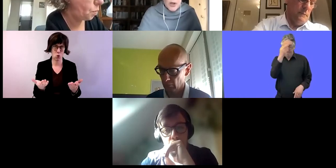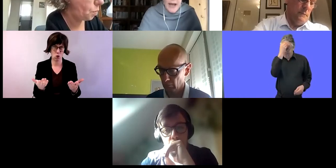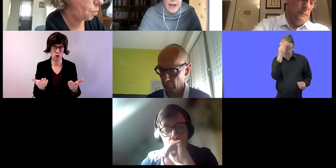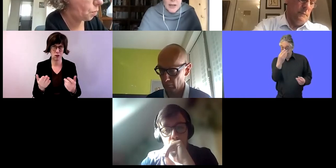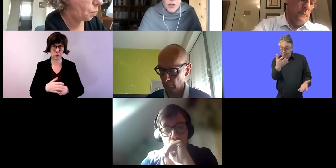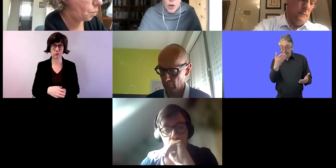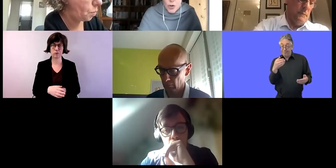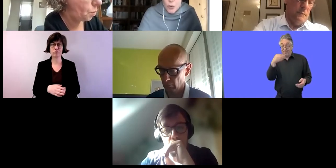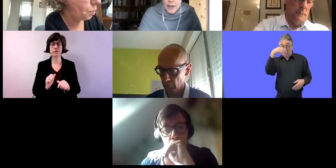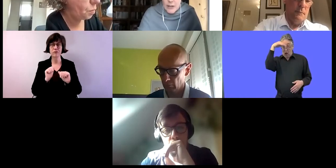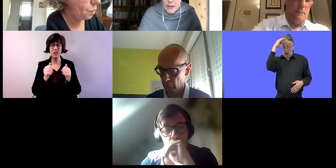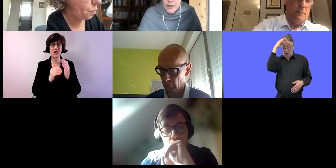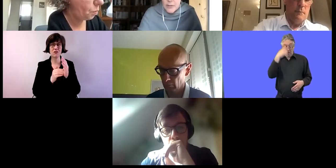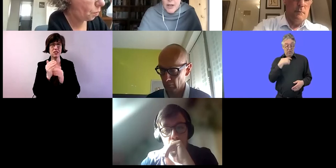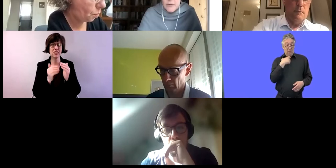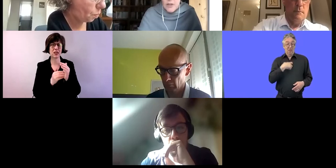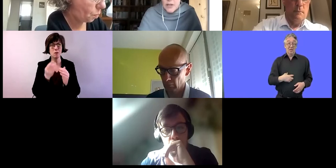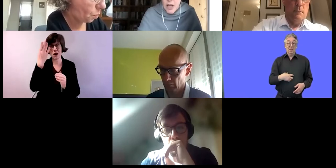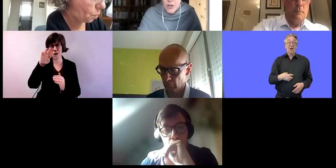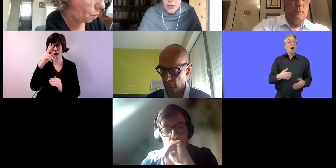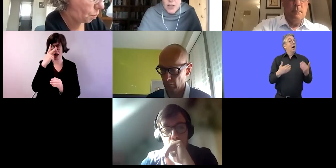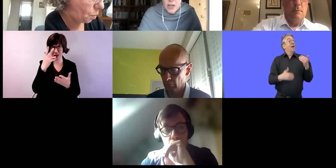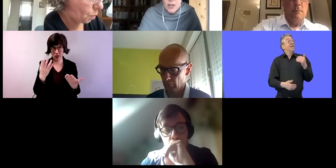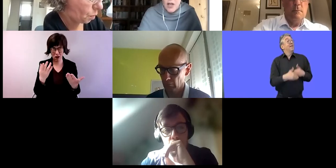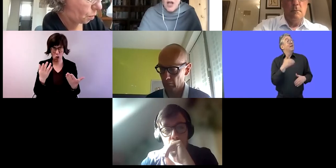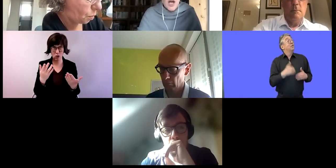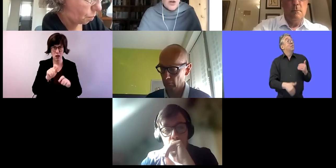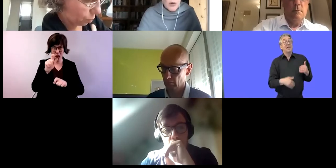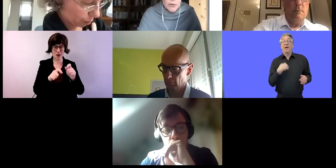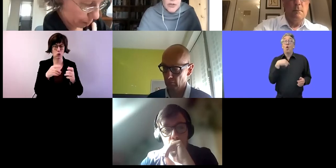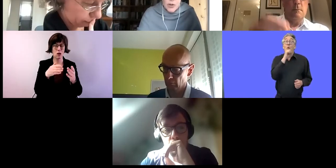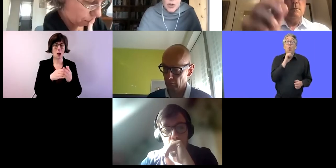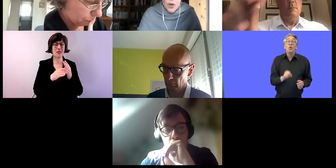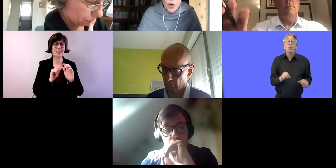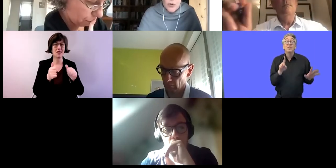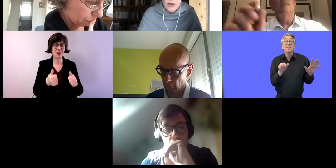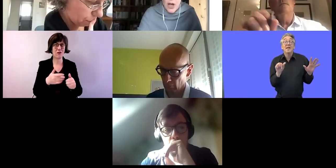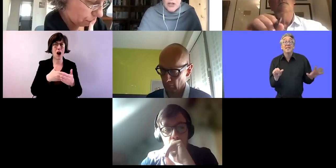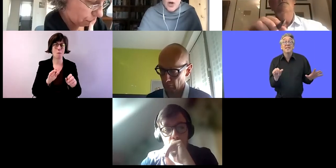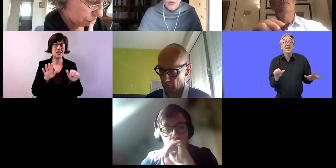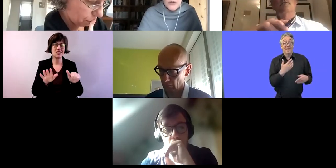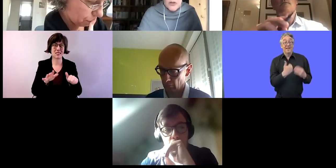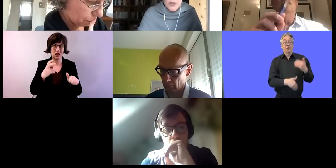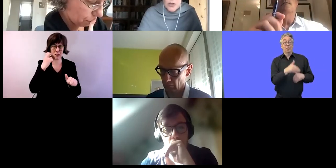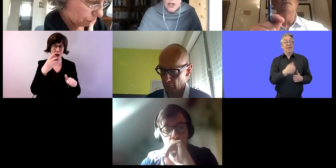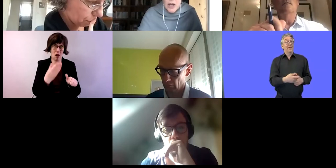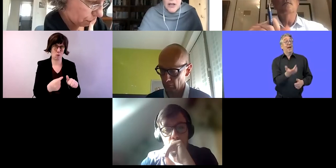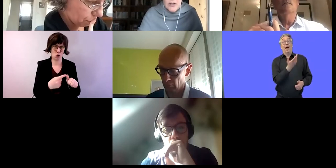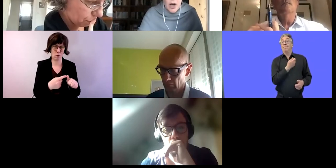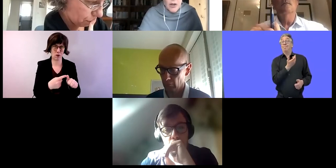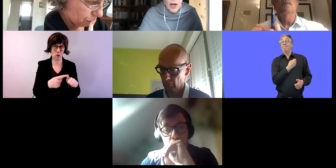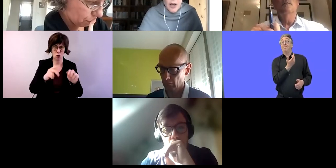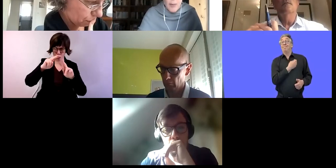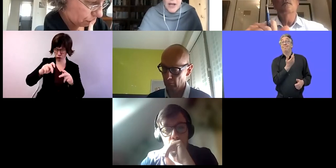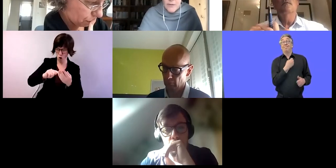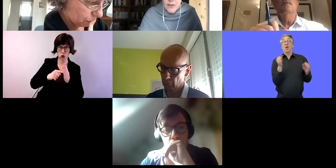Unser Hilfesystem in Irland ist so aufgebaut, dass jemand Behindertenhilfe schon ab 16 bekommen kann. Und die Forschungen zeigen,